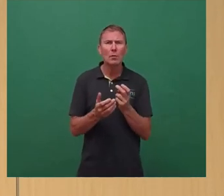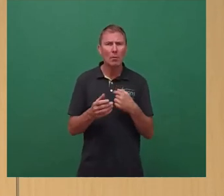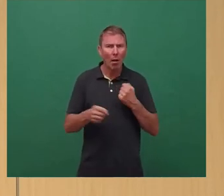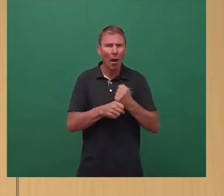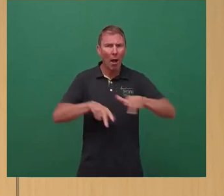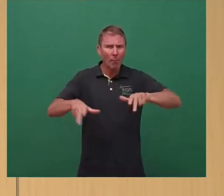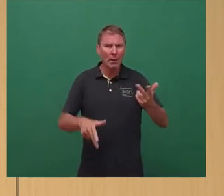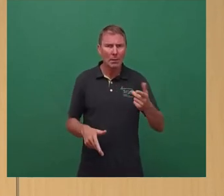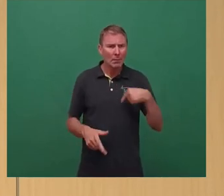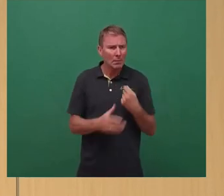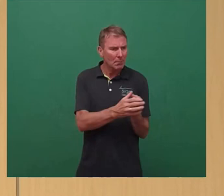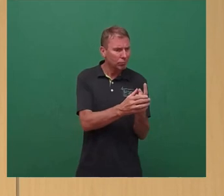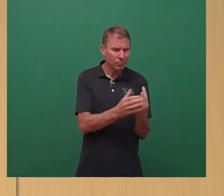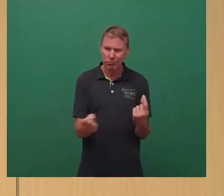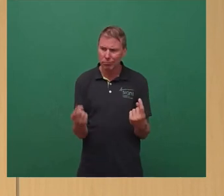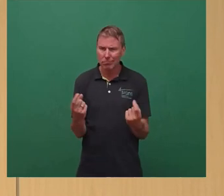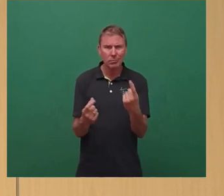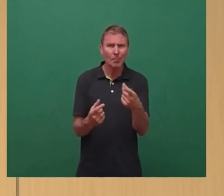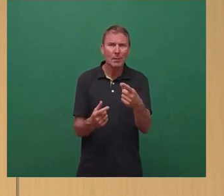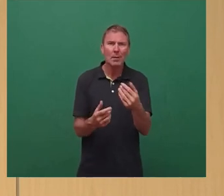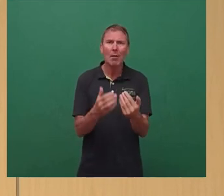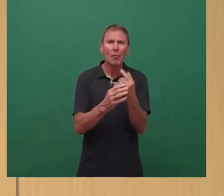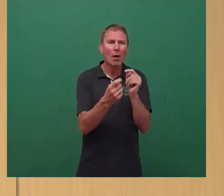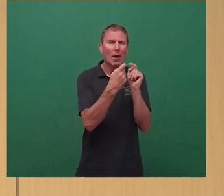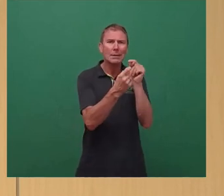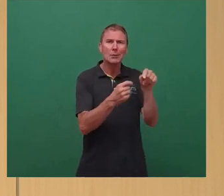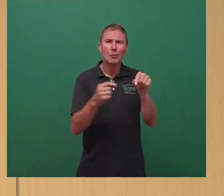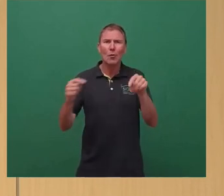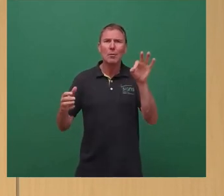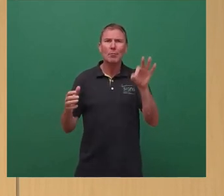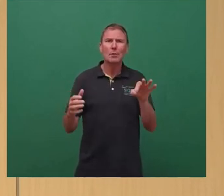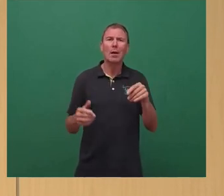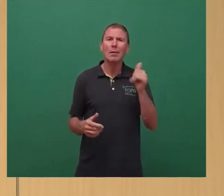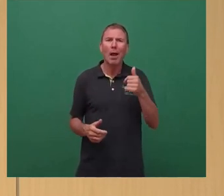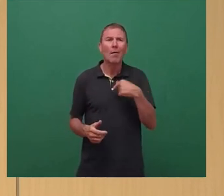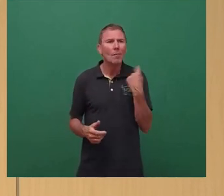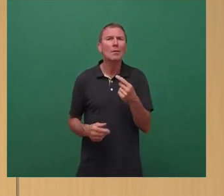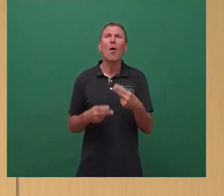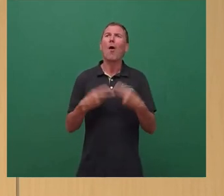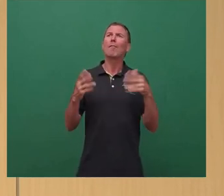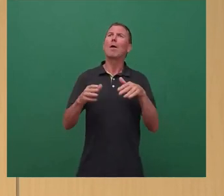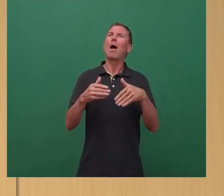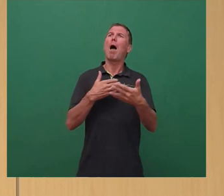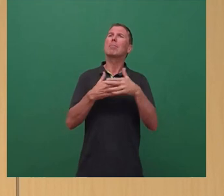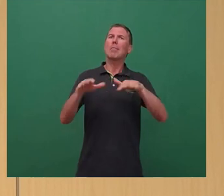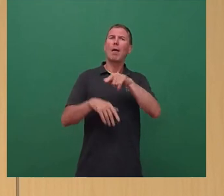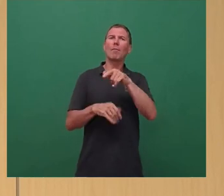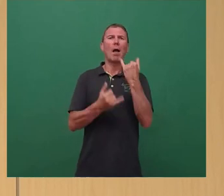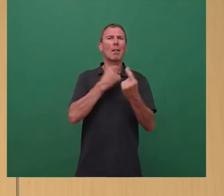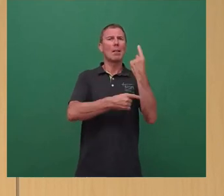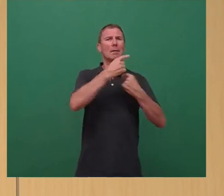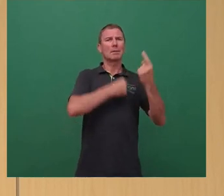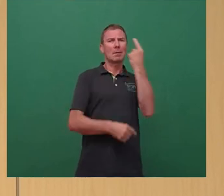kommen heraus, und die Fragen müssen wir auch genauso diskutieren, dass wir als ÖPNV in den letzten Jahren